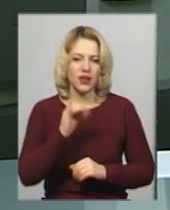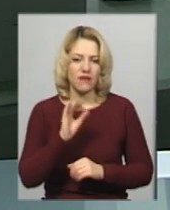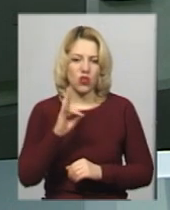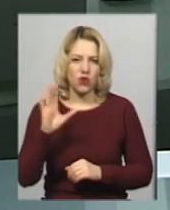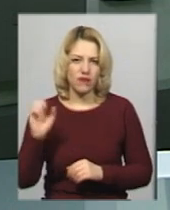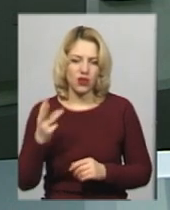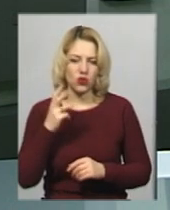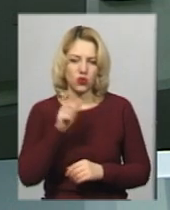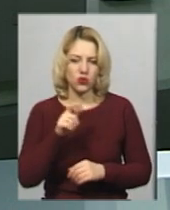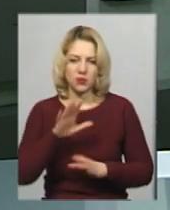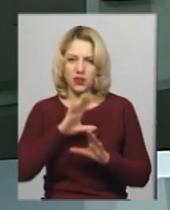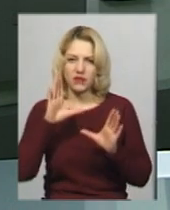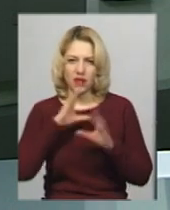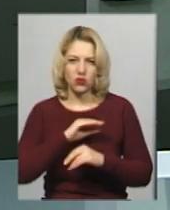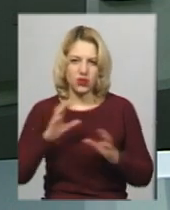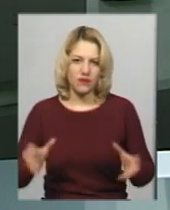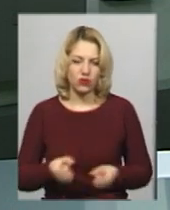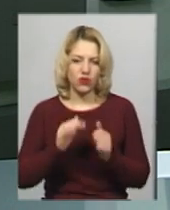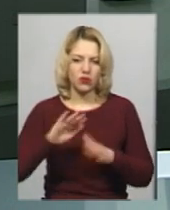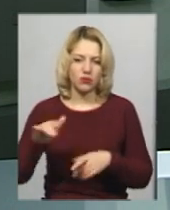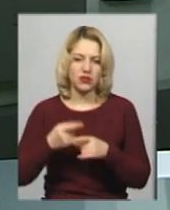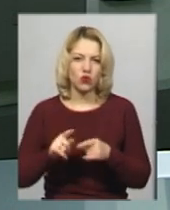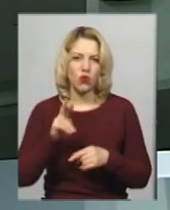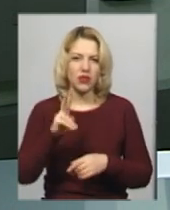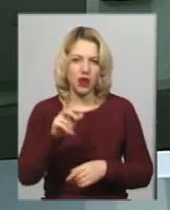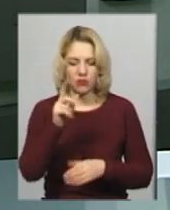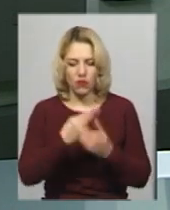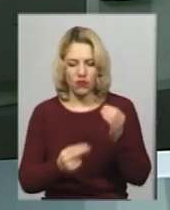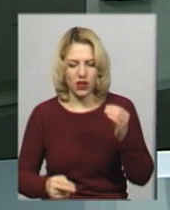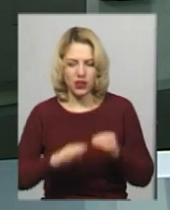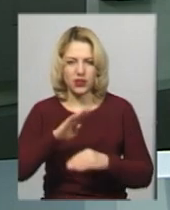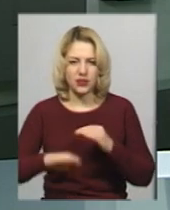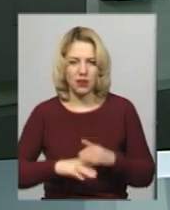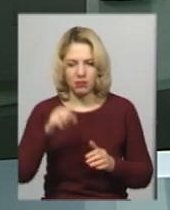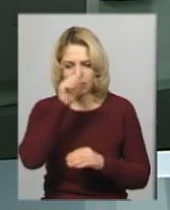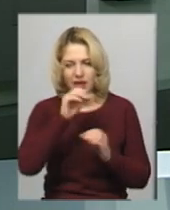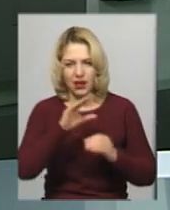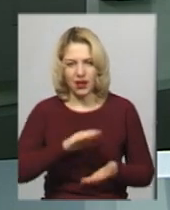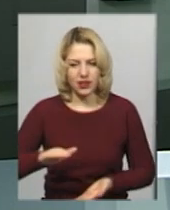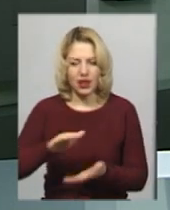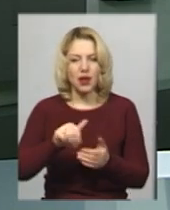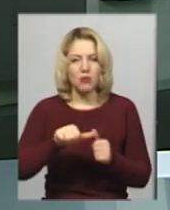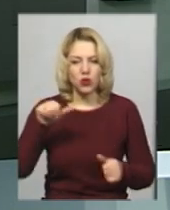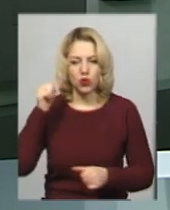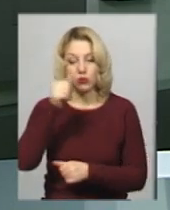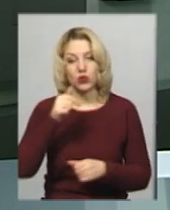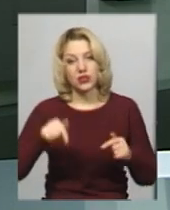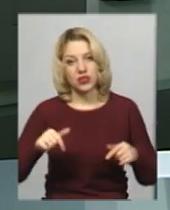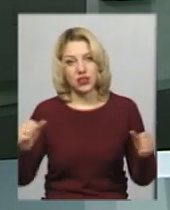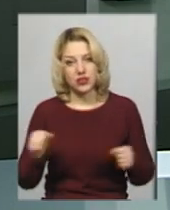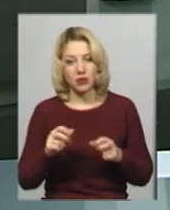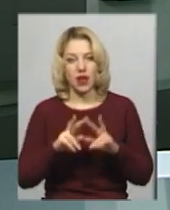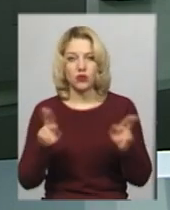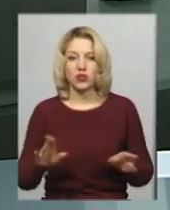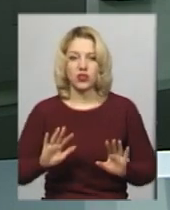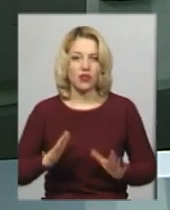трьох осіб не вдалося врятувати після того, як вони провалилися під лід у Хмельницькій області минулого року. Цієї зими аналогічних